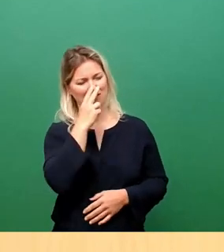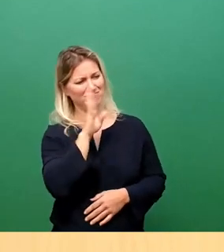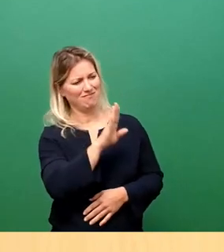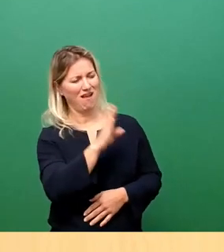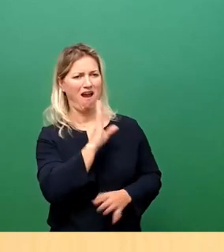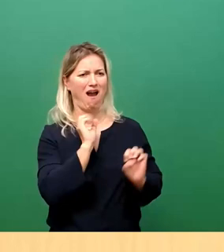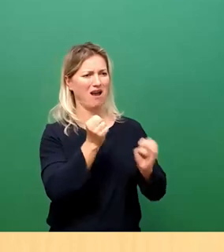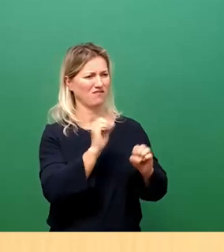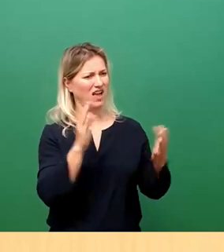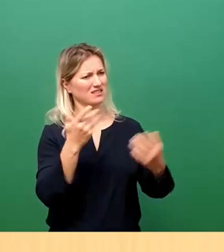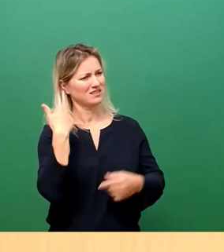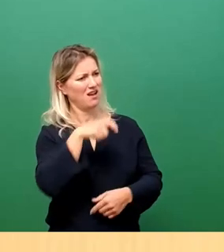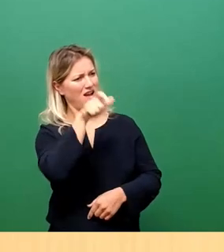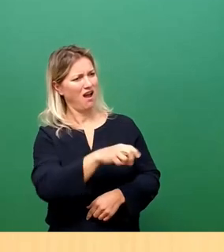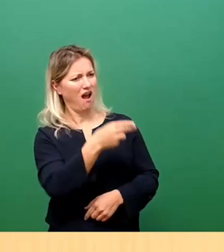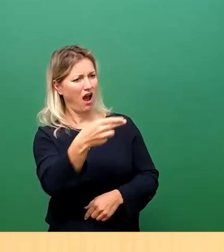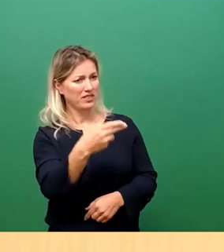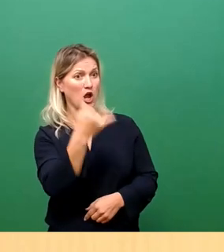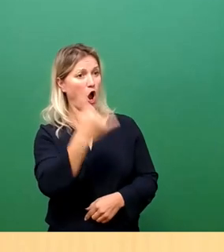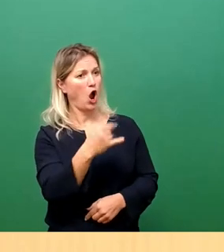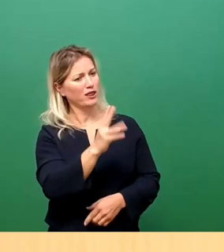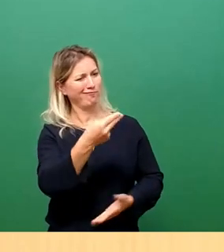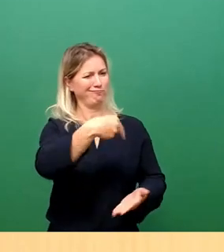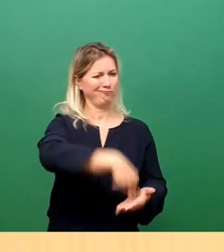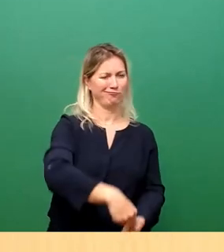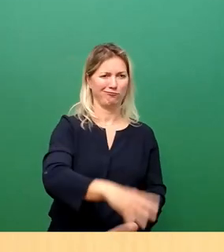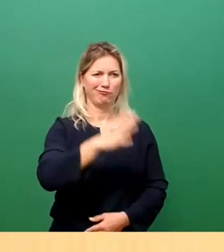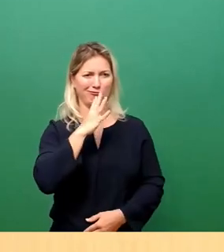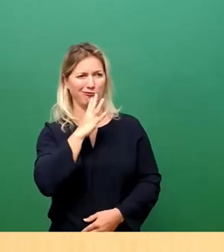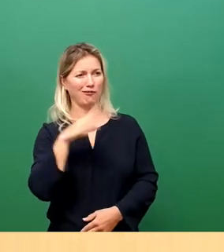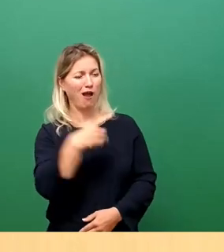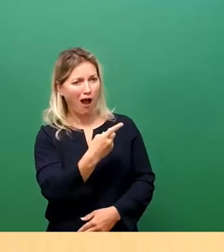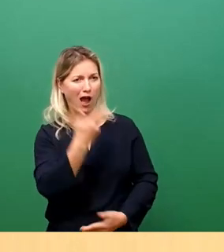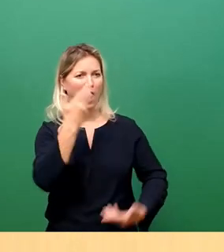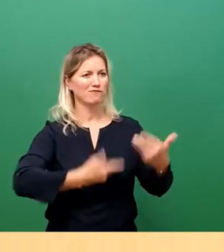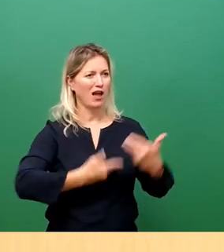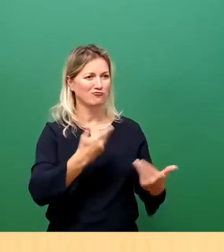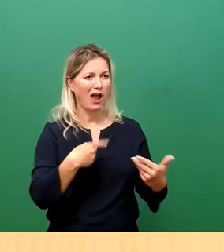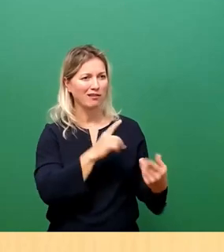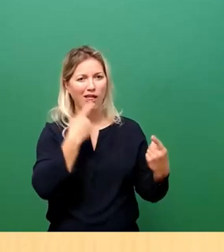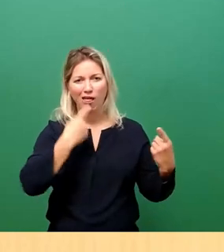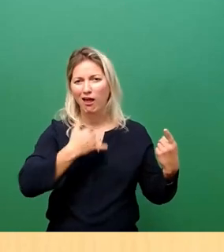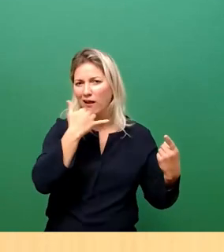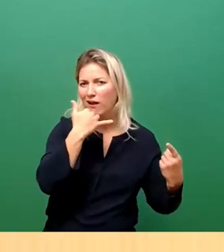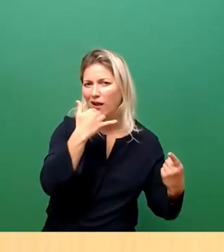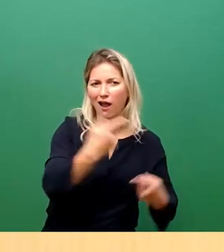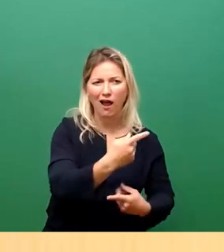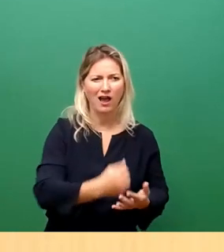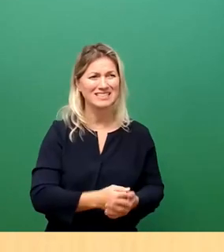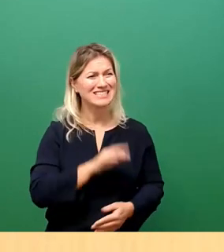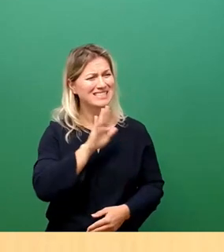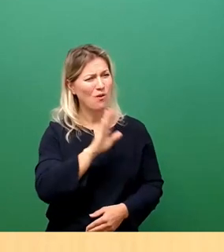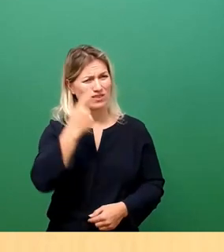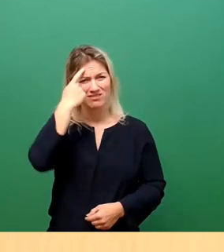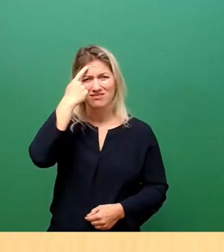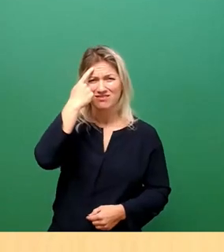Herr Hannig, Sie haben ja heute wieder an diesem Pult offensichtlich Kreide gefressen. Was Sie denken, mit welcher Intention Sie